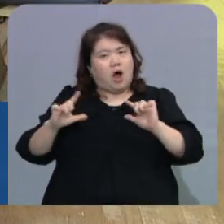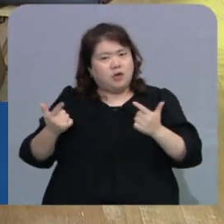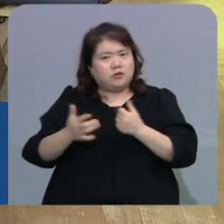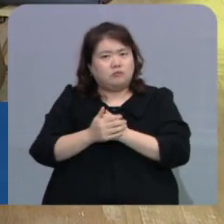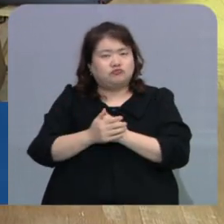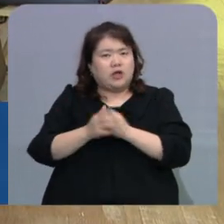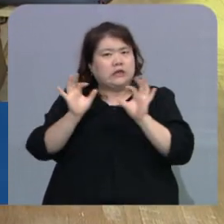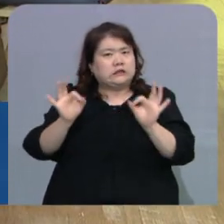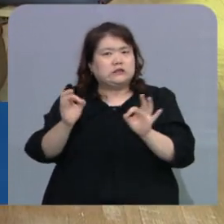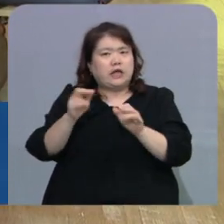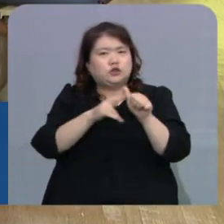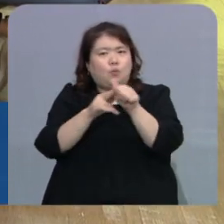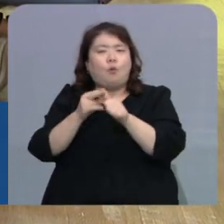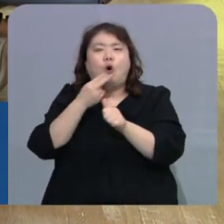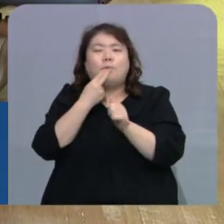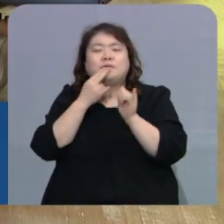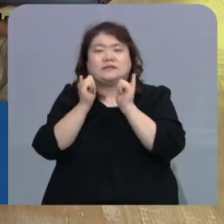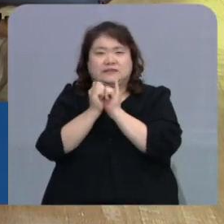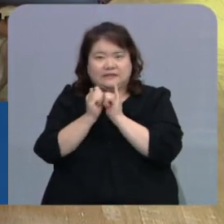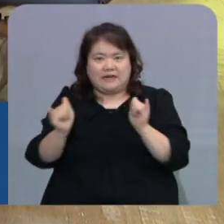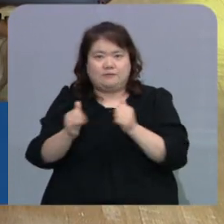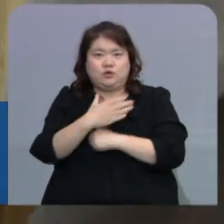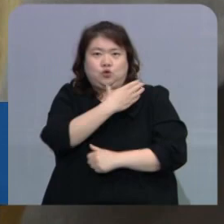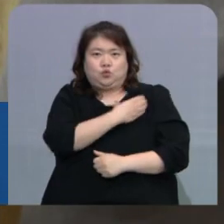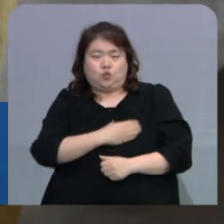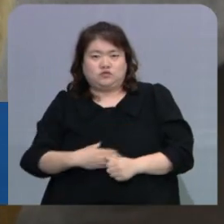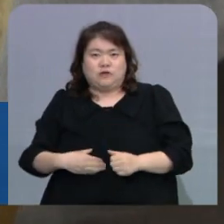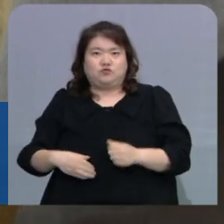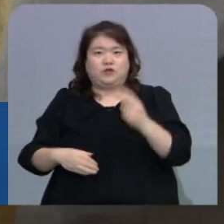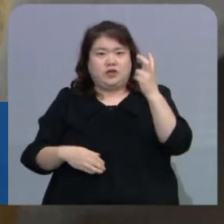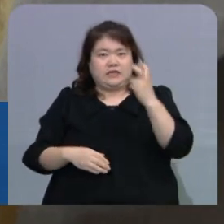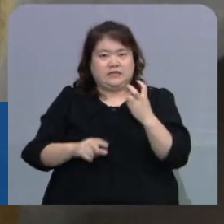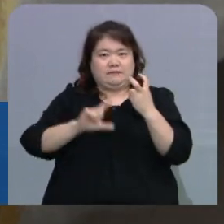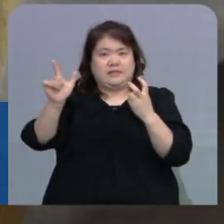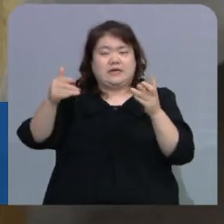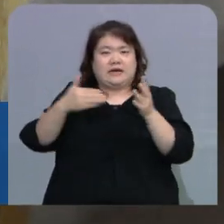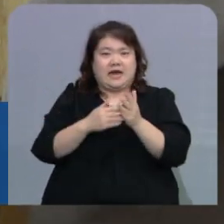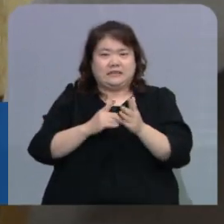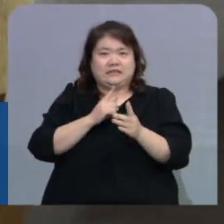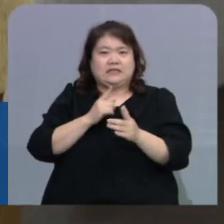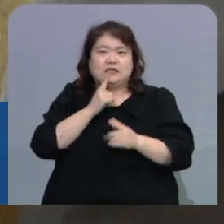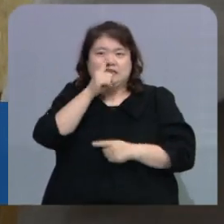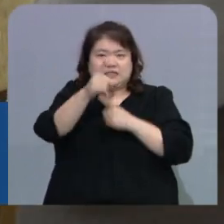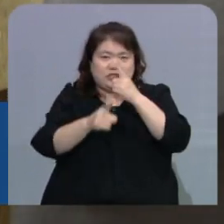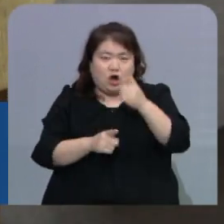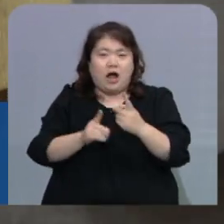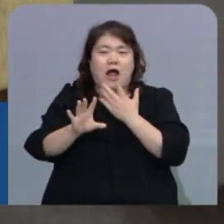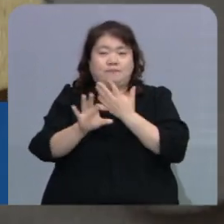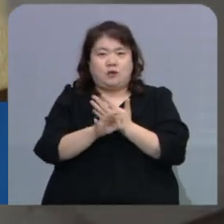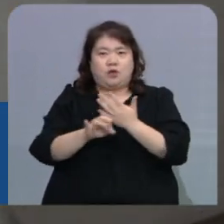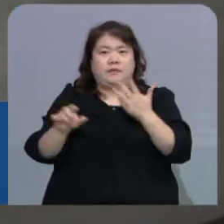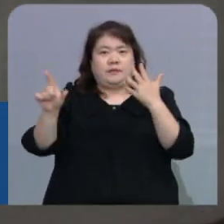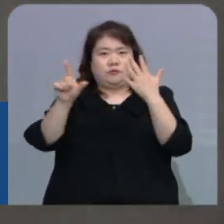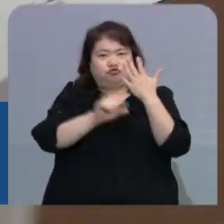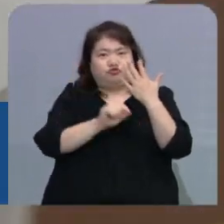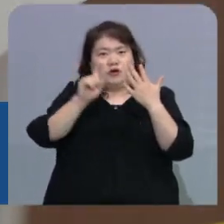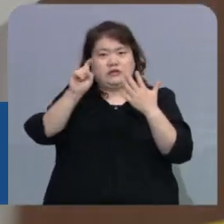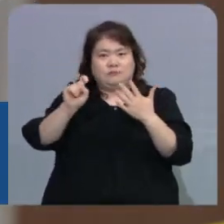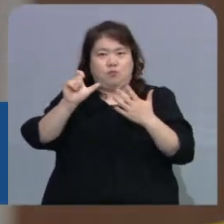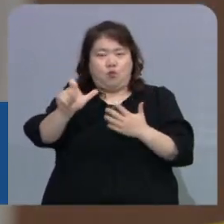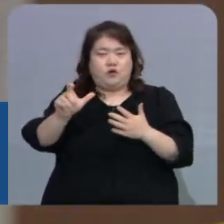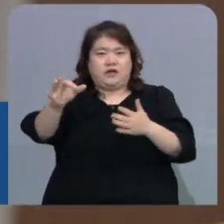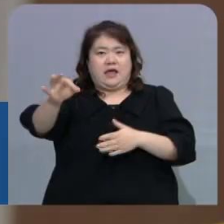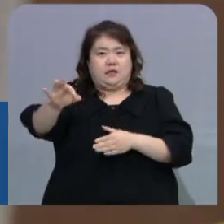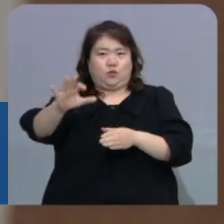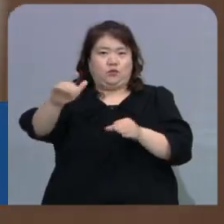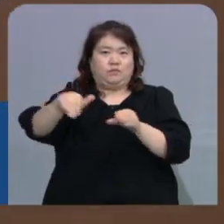계좌 정보가 없는 대상자는 주민센터에 오는 20일까지 지원금을 신청하면 다음 달 15일에 받을